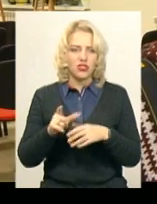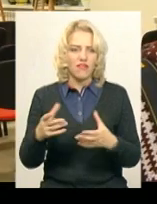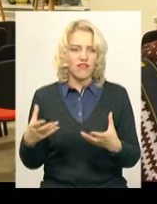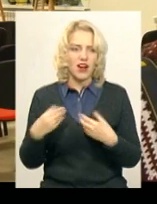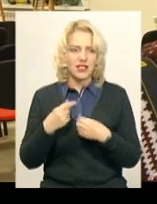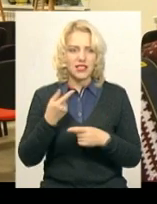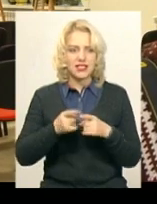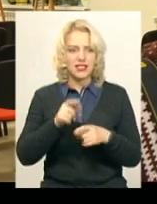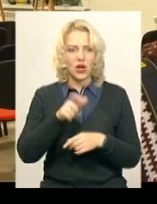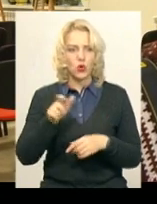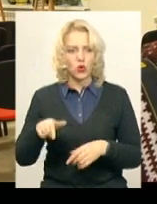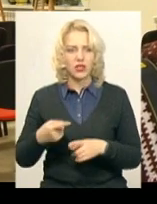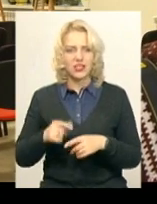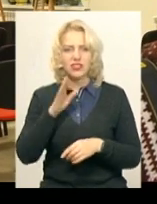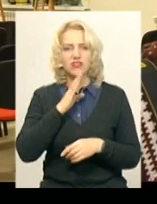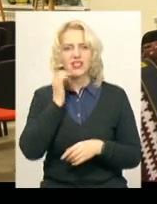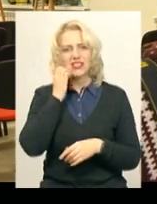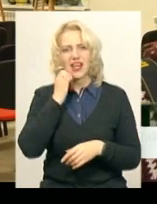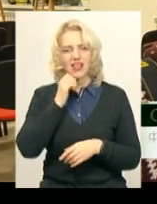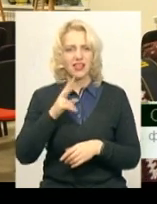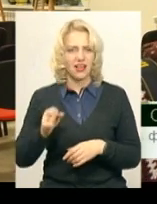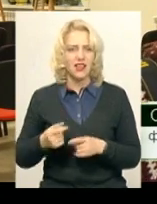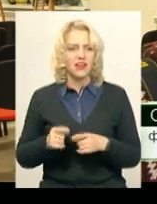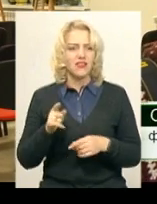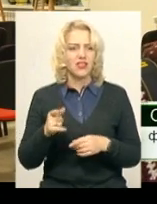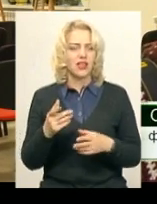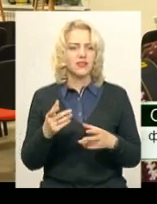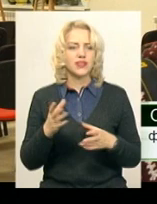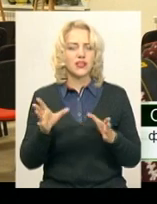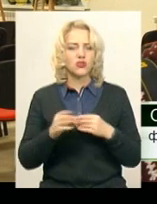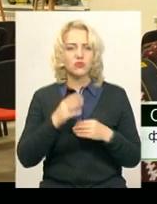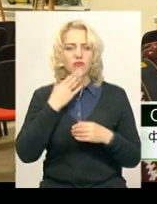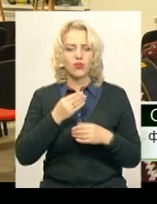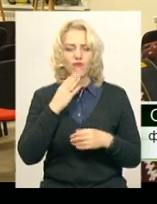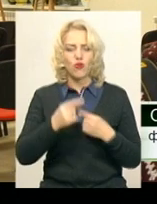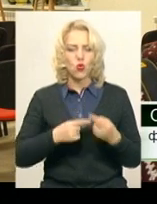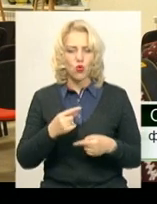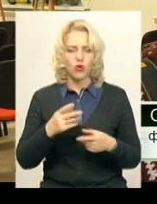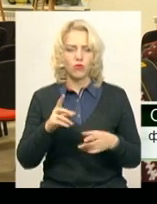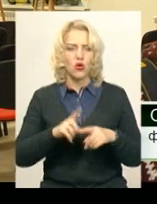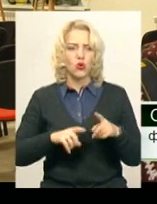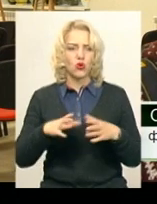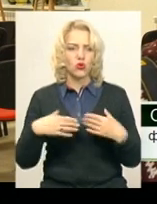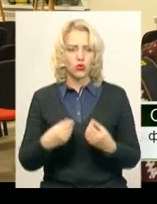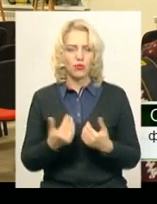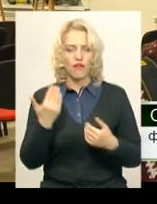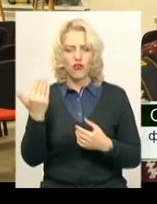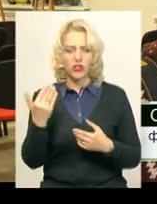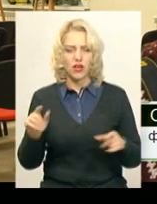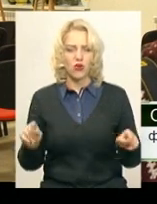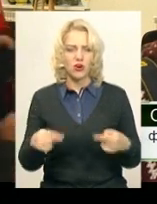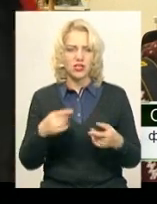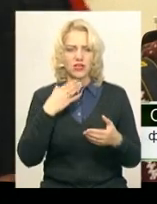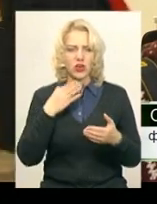Це дуже старінка жінка. Вона разом зі своїм внуком, зі своєю родиною організували в